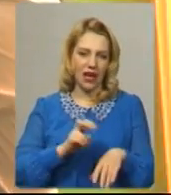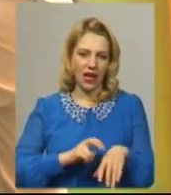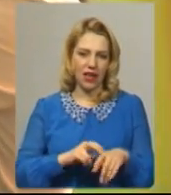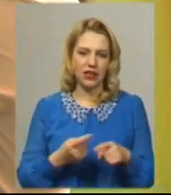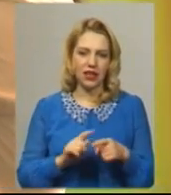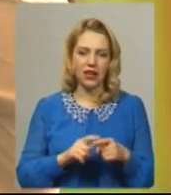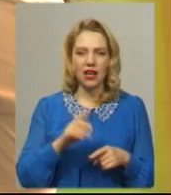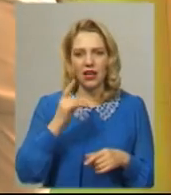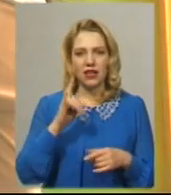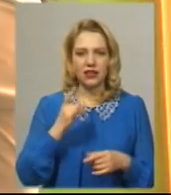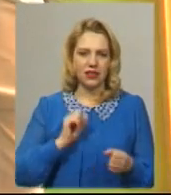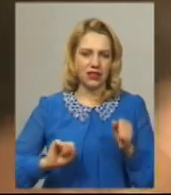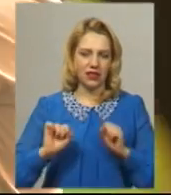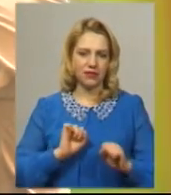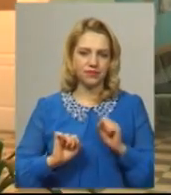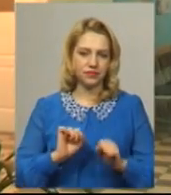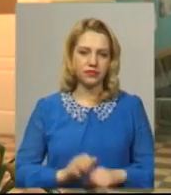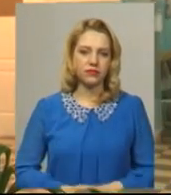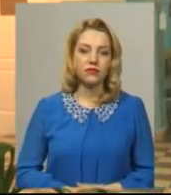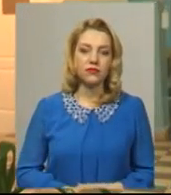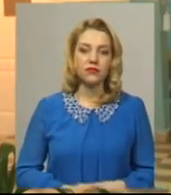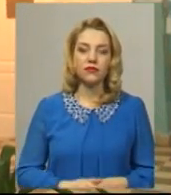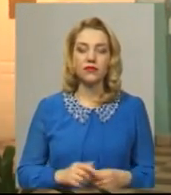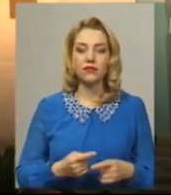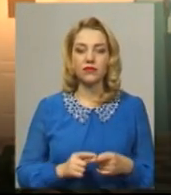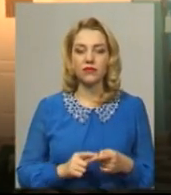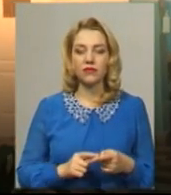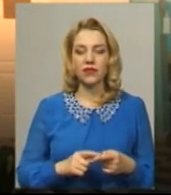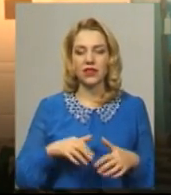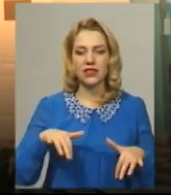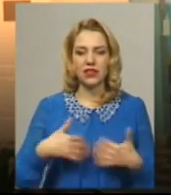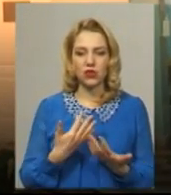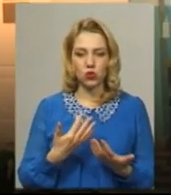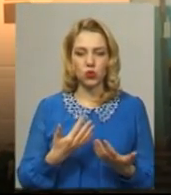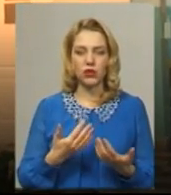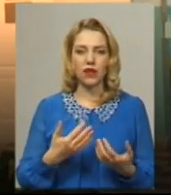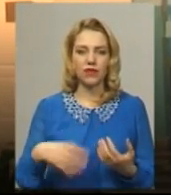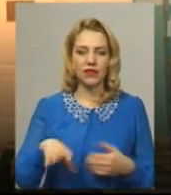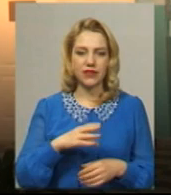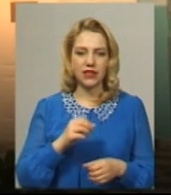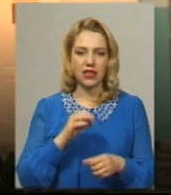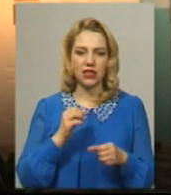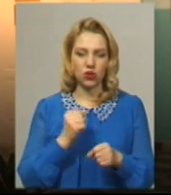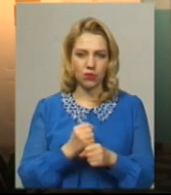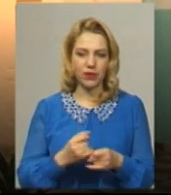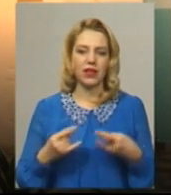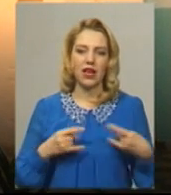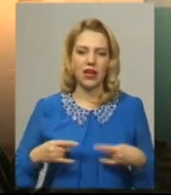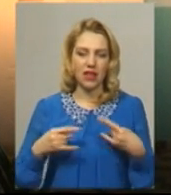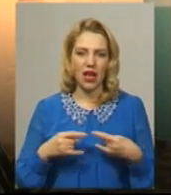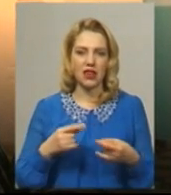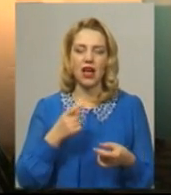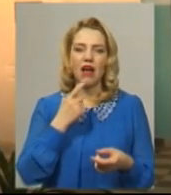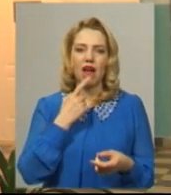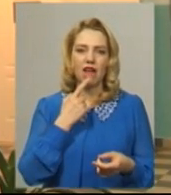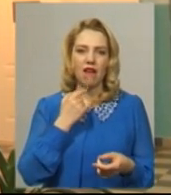опирається огляду лікаря, каже Олексій Радецький. В нас звичайна застуда, ми все зробили вже і рентген, і аналіз крові,